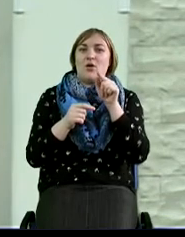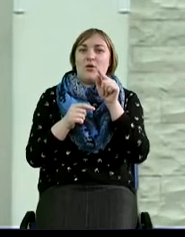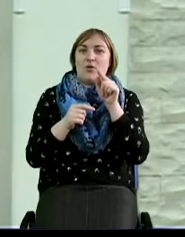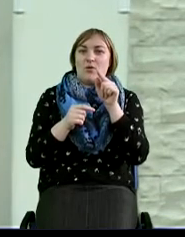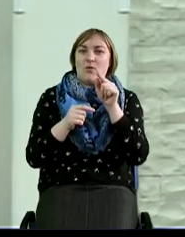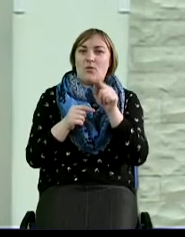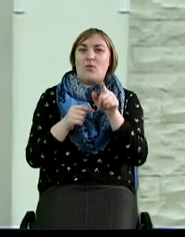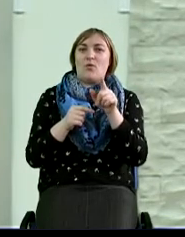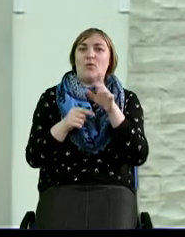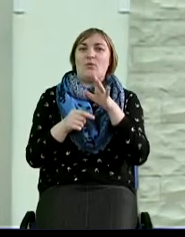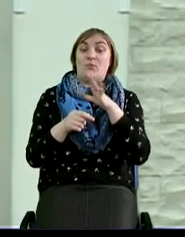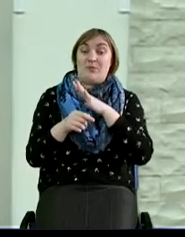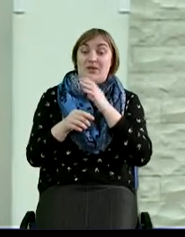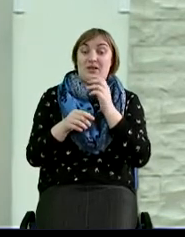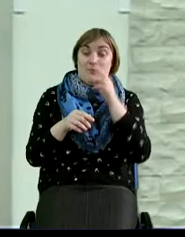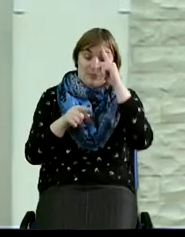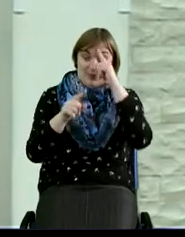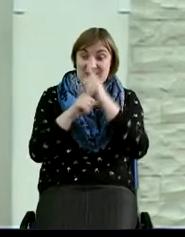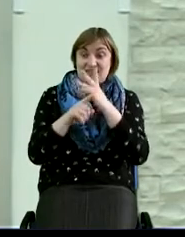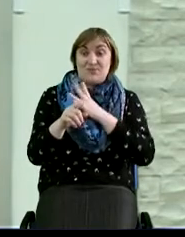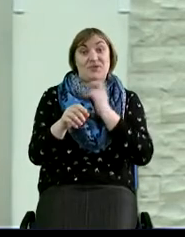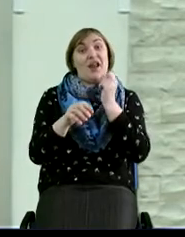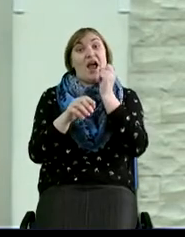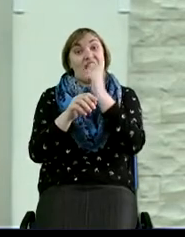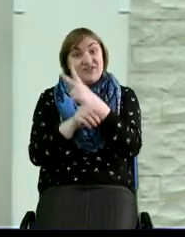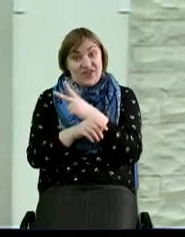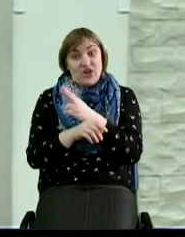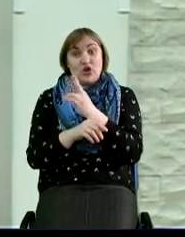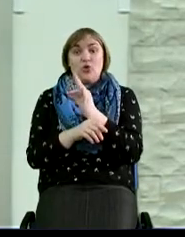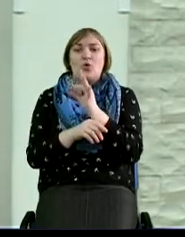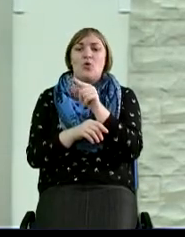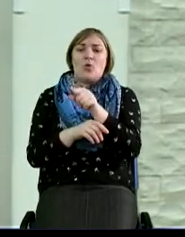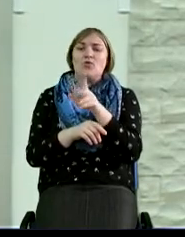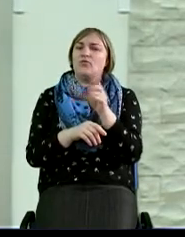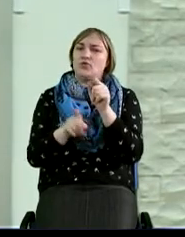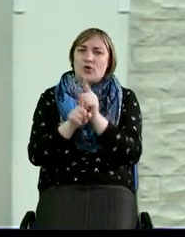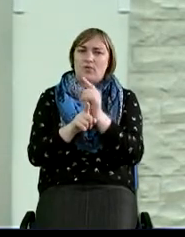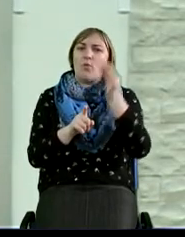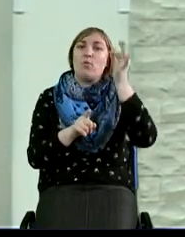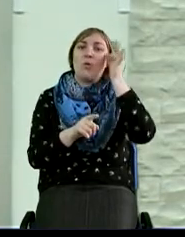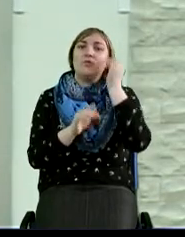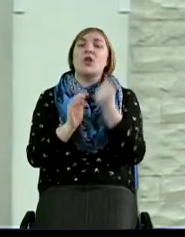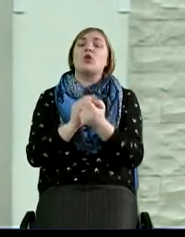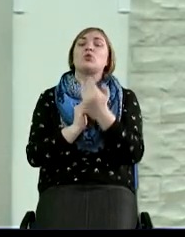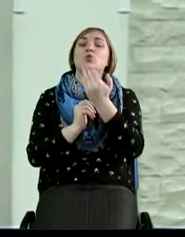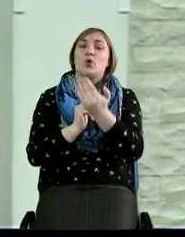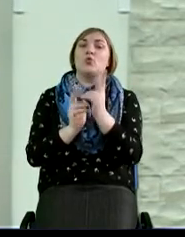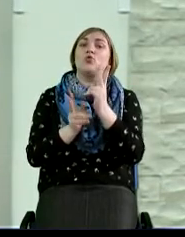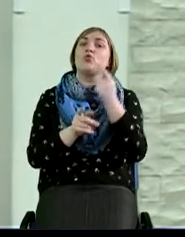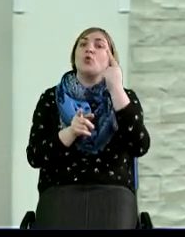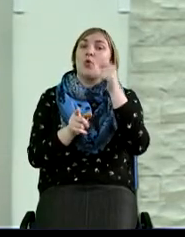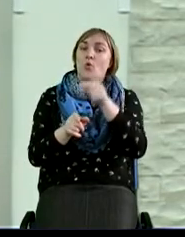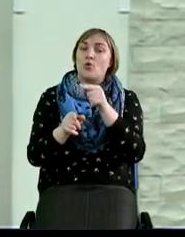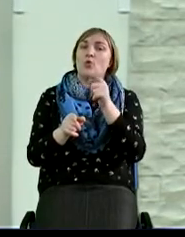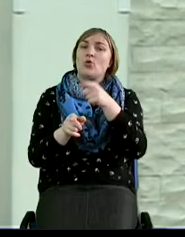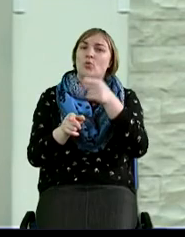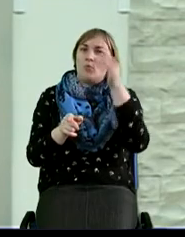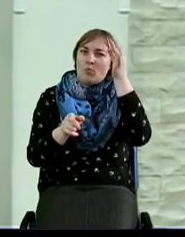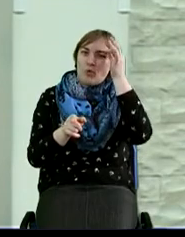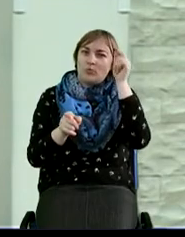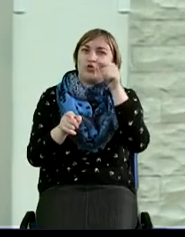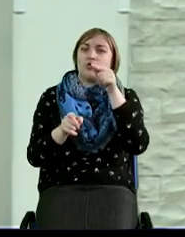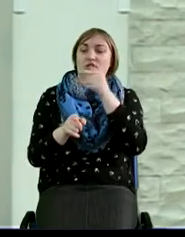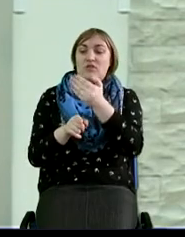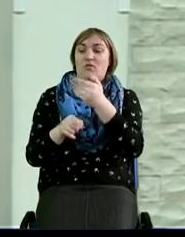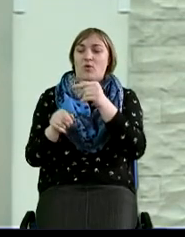отвержен своими братьями, он все равно помнил, откуда он, кто он, и он помнил, что его корни все равно здесь,